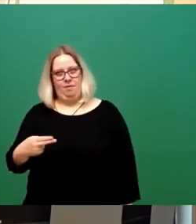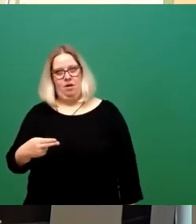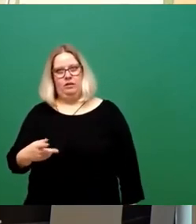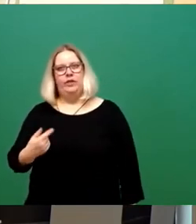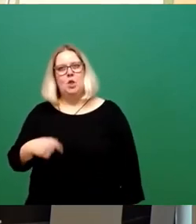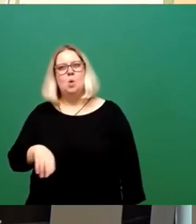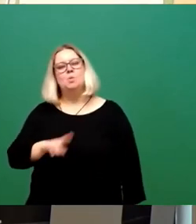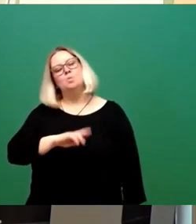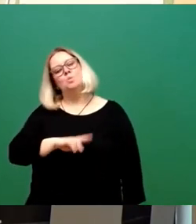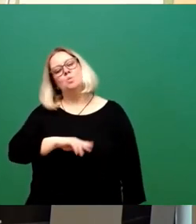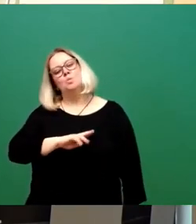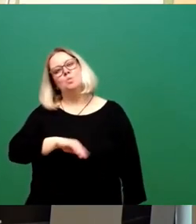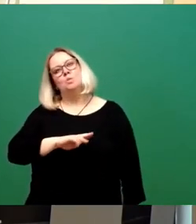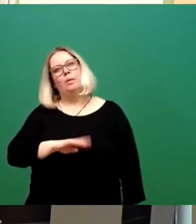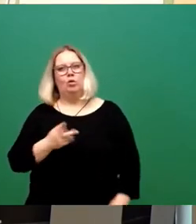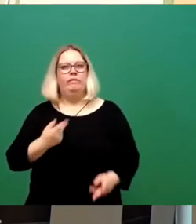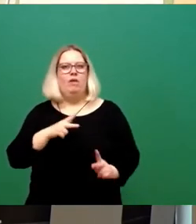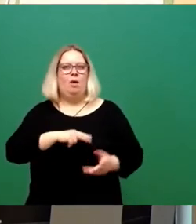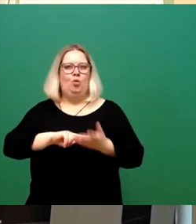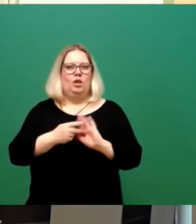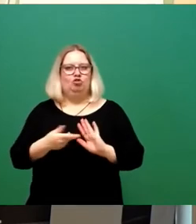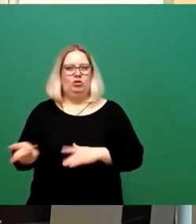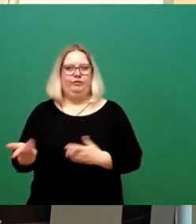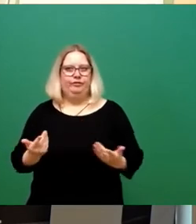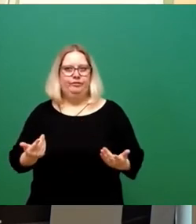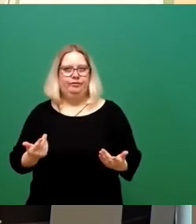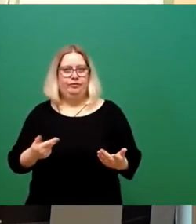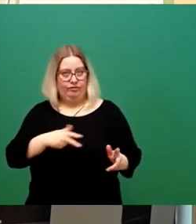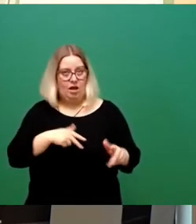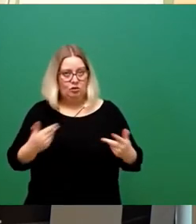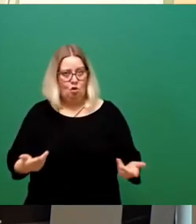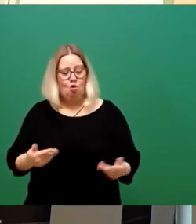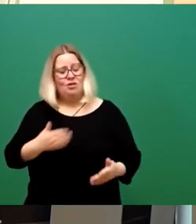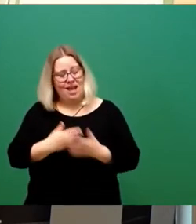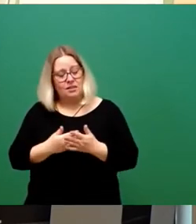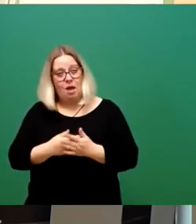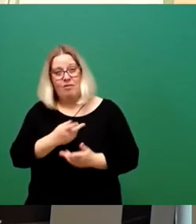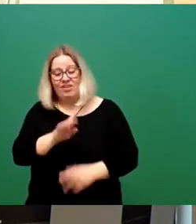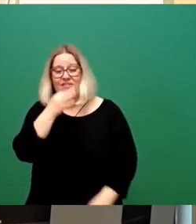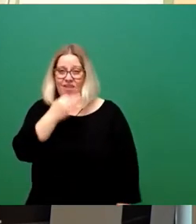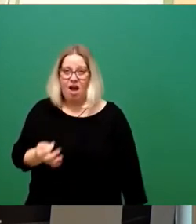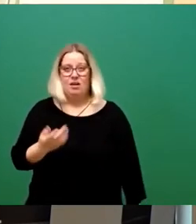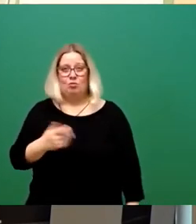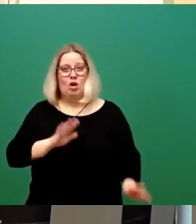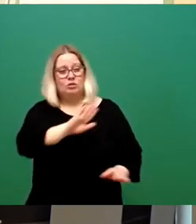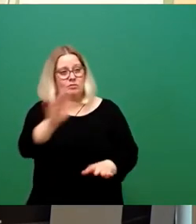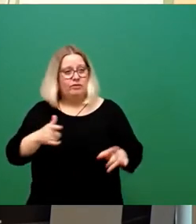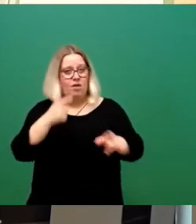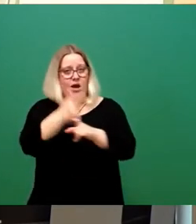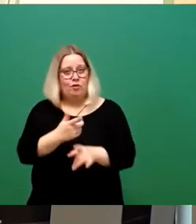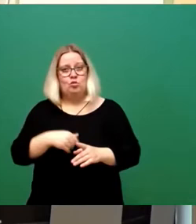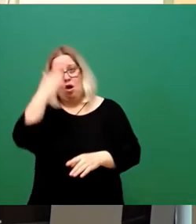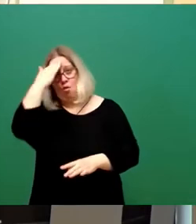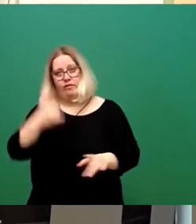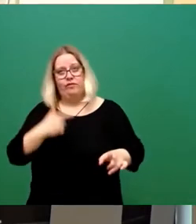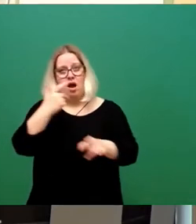Form von Politikversagen. Das muss man ganz deutlich sagen. Und deshalb tragen Sie nun mal die Verantwortung und die Hauptverantwortung